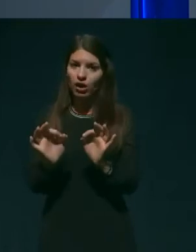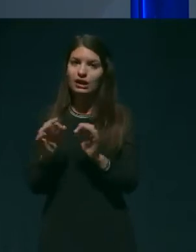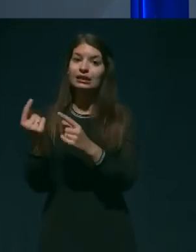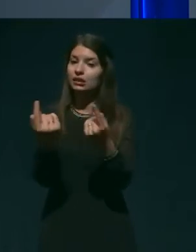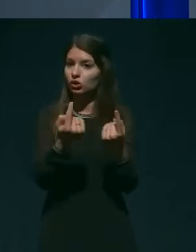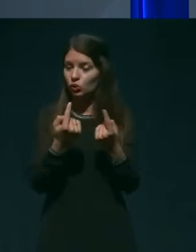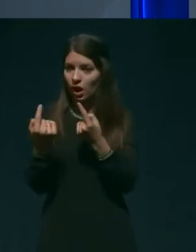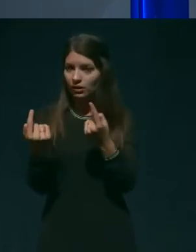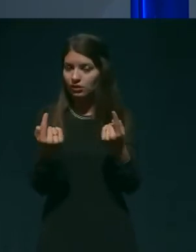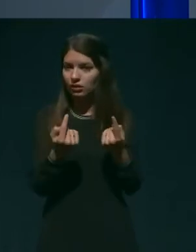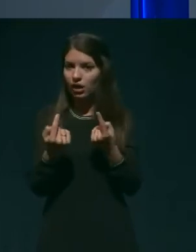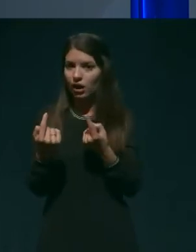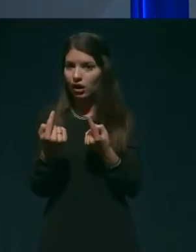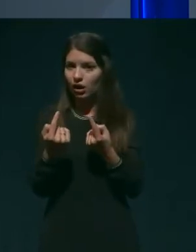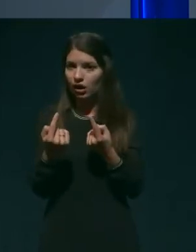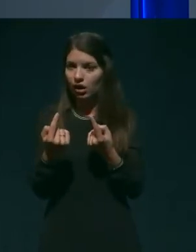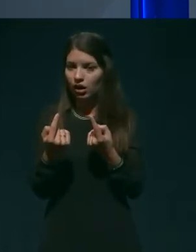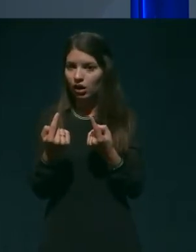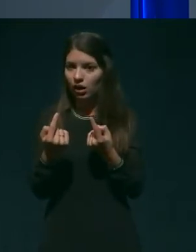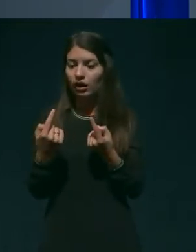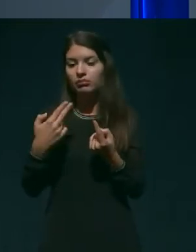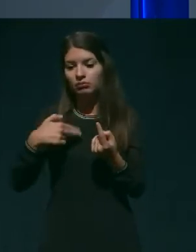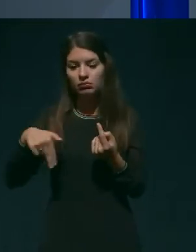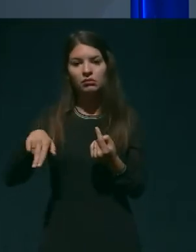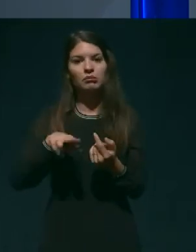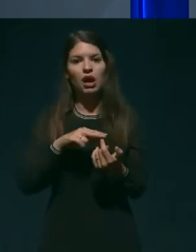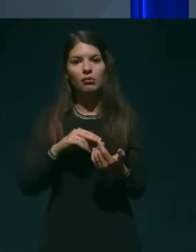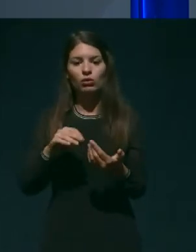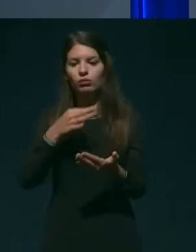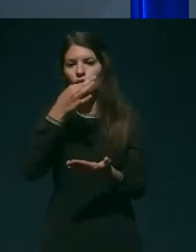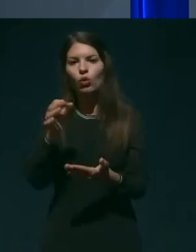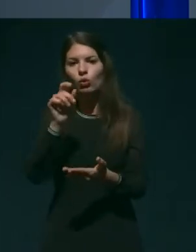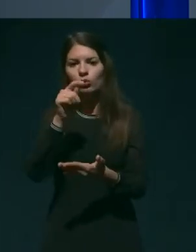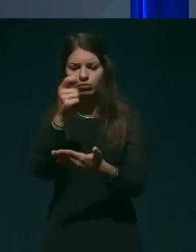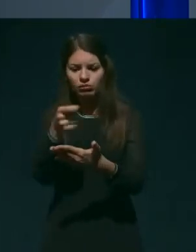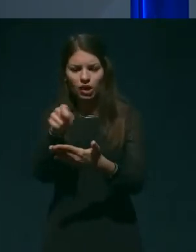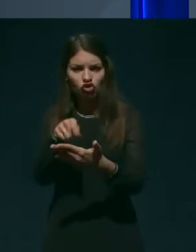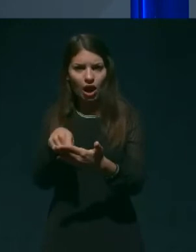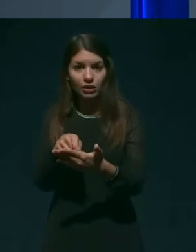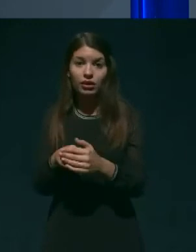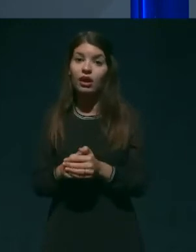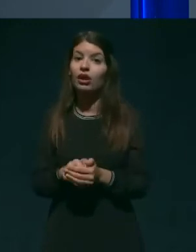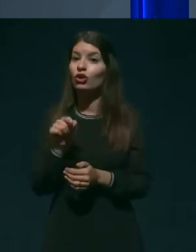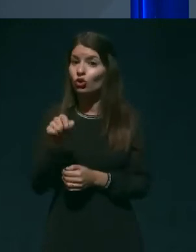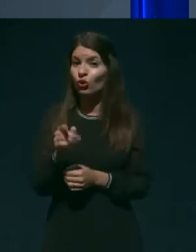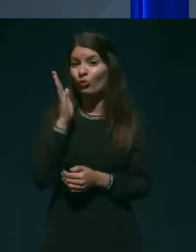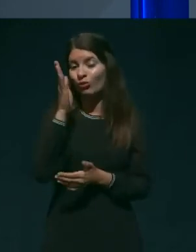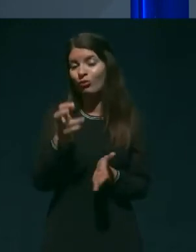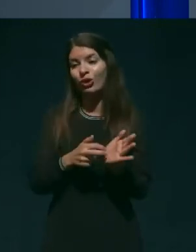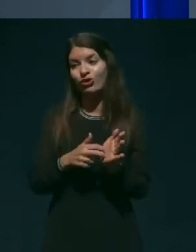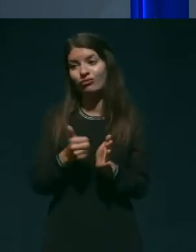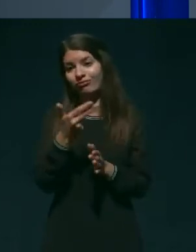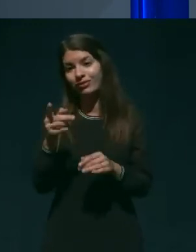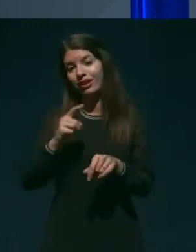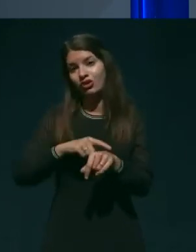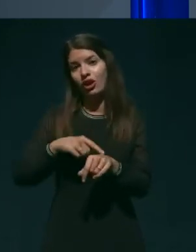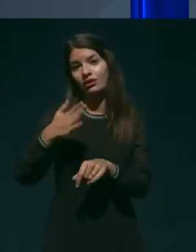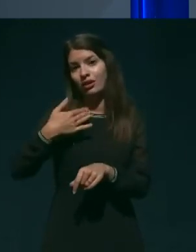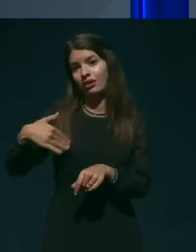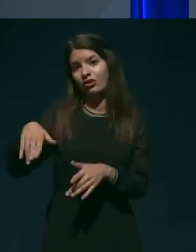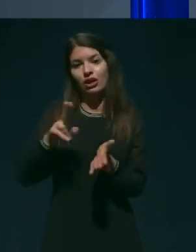naprej z pripravljenimi vprašalniki in to se mi zdi, bo kar še nekaj časa naša realnost tudi pri delu v zdravstvu.